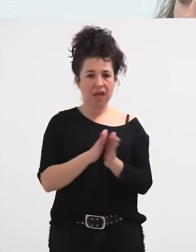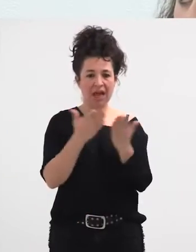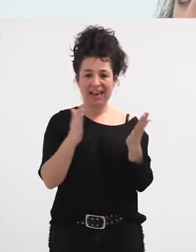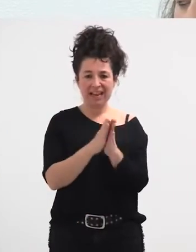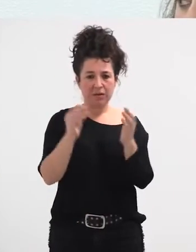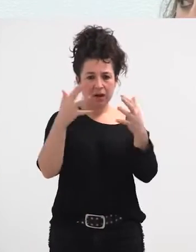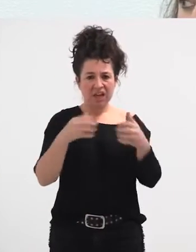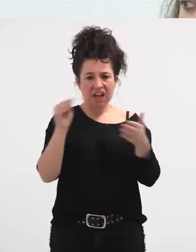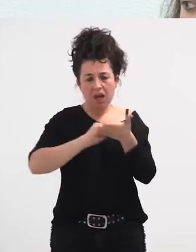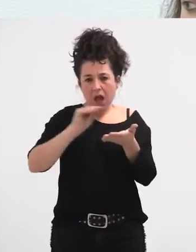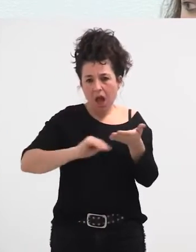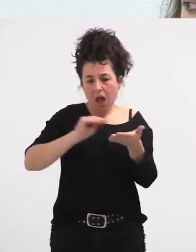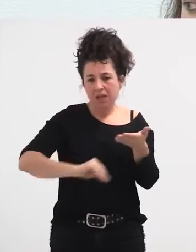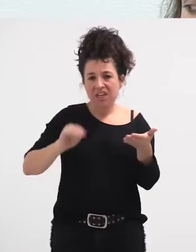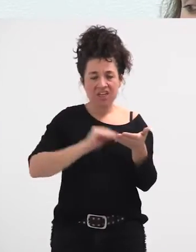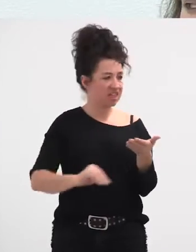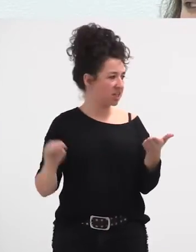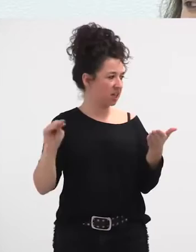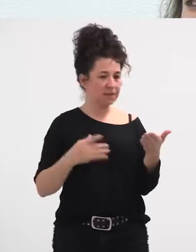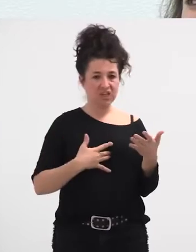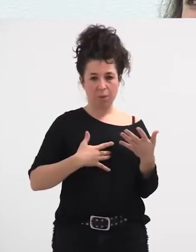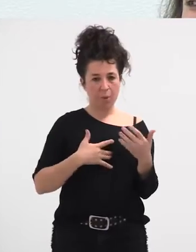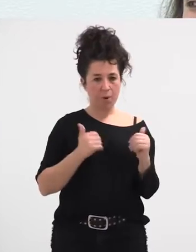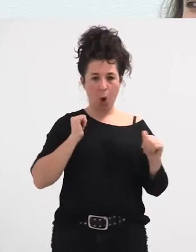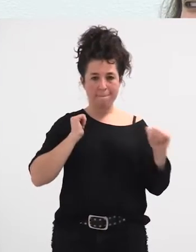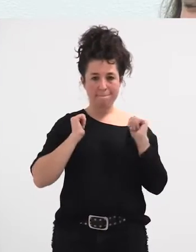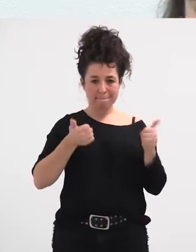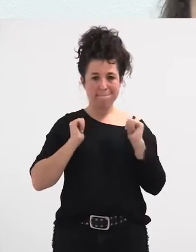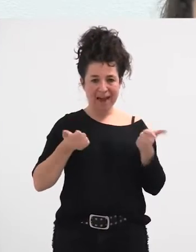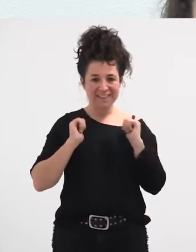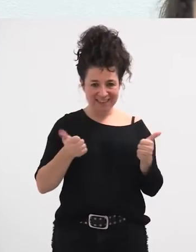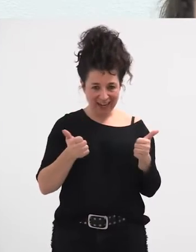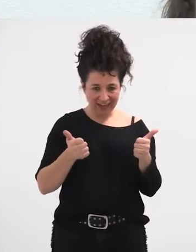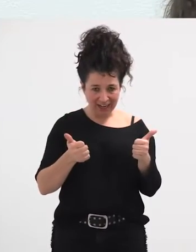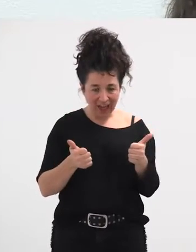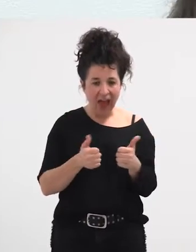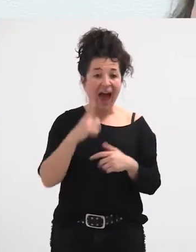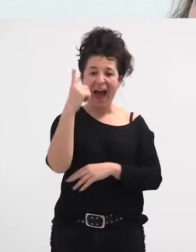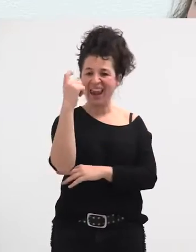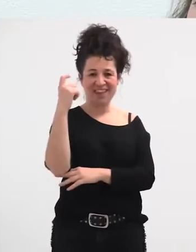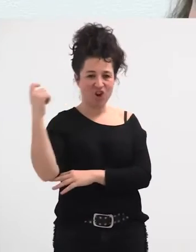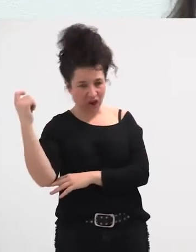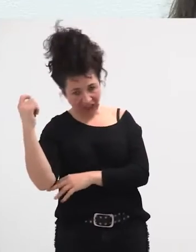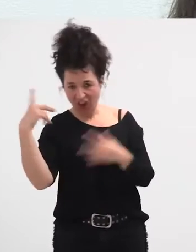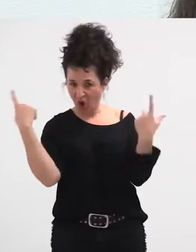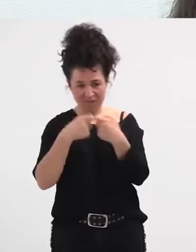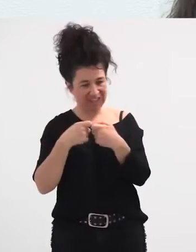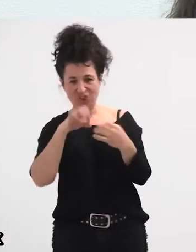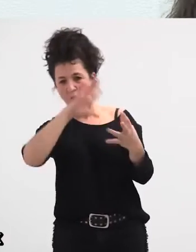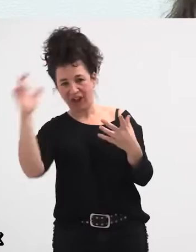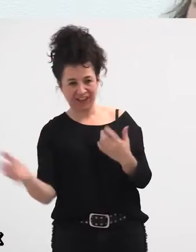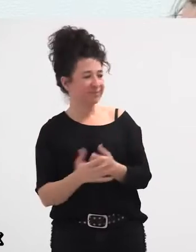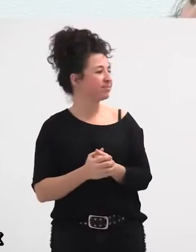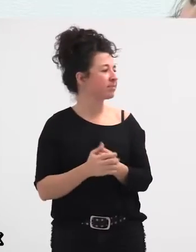bat egitea, alardologian eta konfliktologian, baina aparte izan da baita ere, ikaztea,